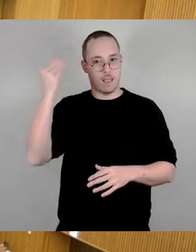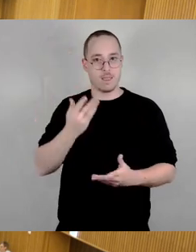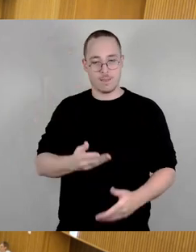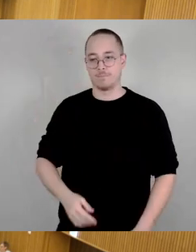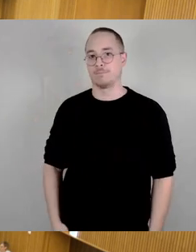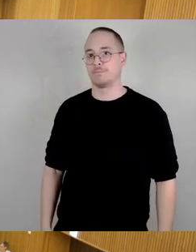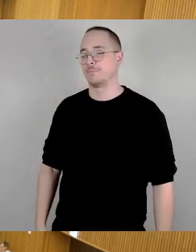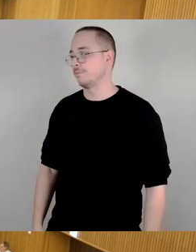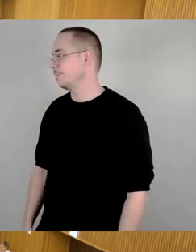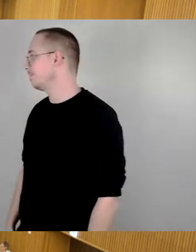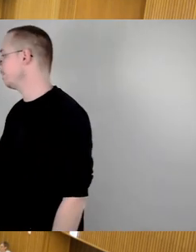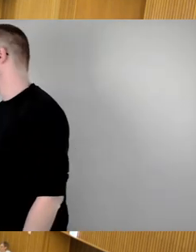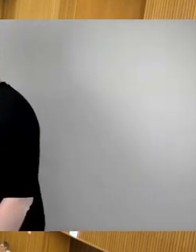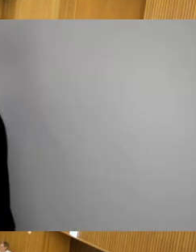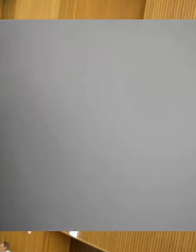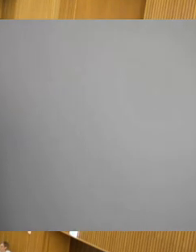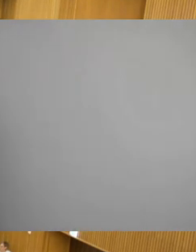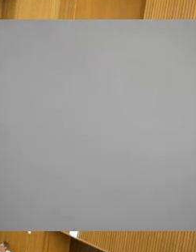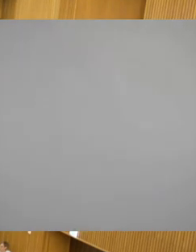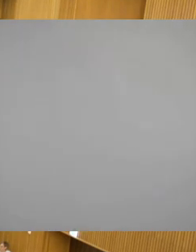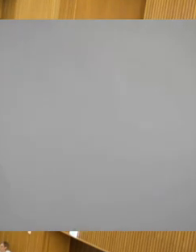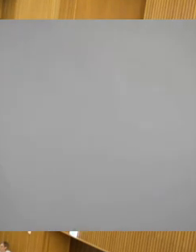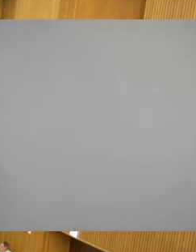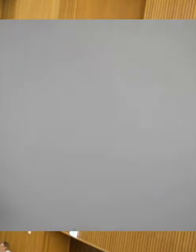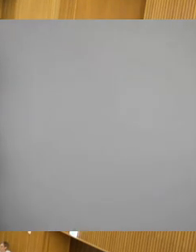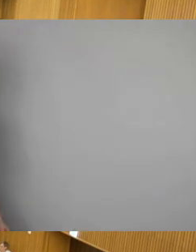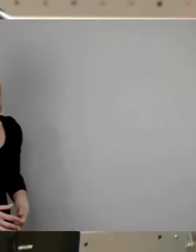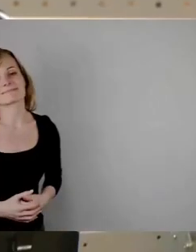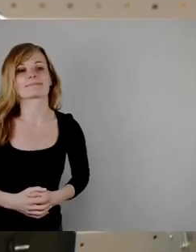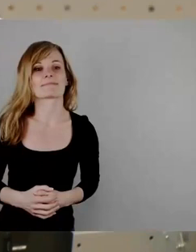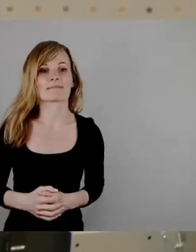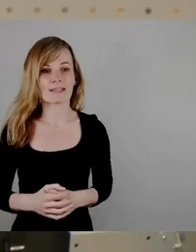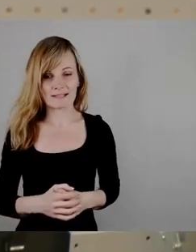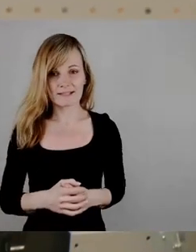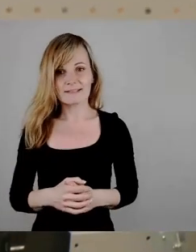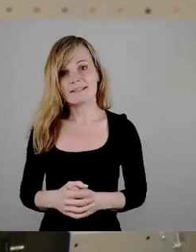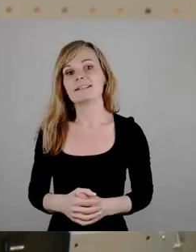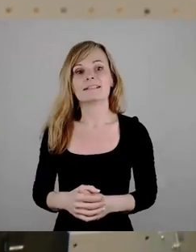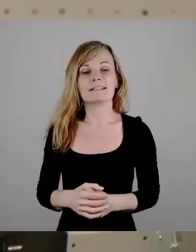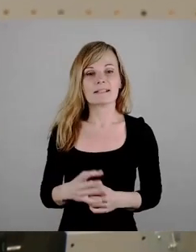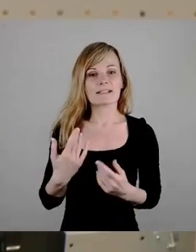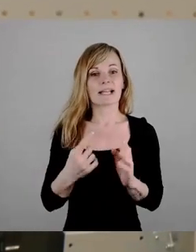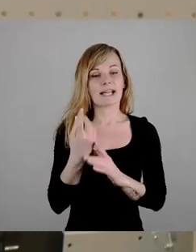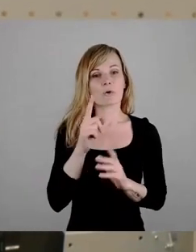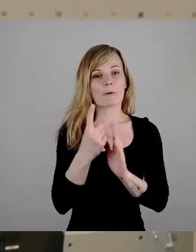Sehr geehrter Herr Oberbürgermeister, liebe Kolleginnen und Kollegen, liebe Menschen im Saal und draußen im Stream,